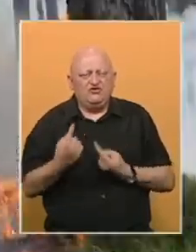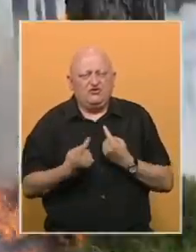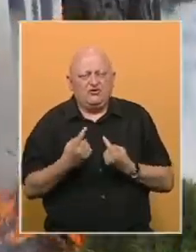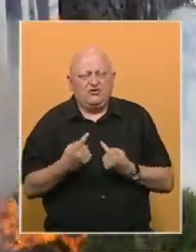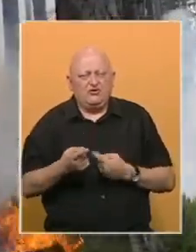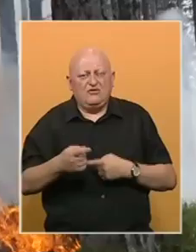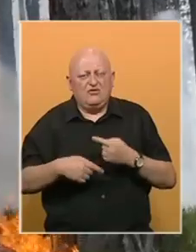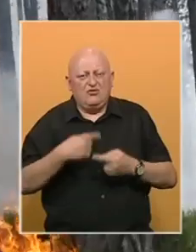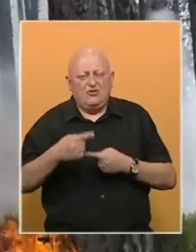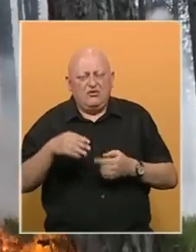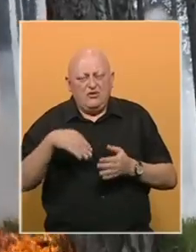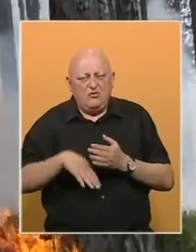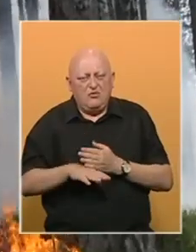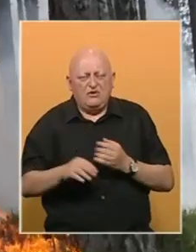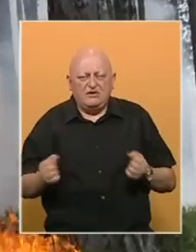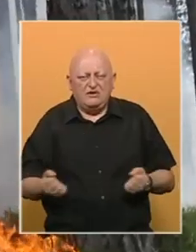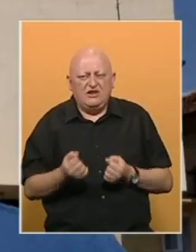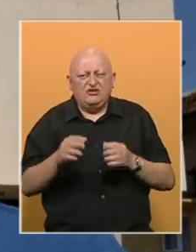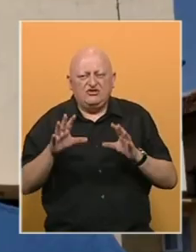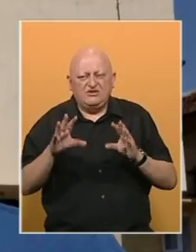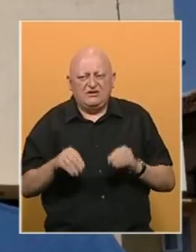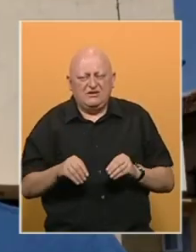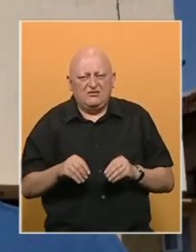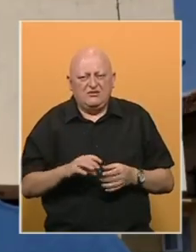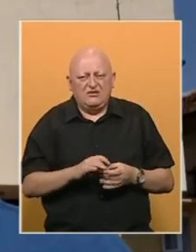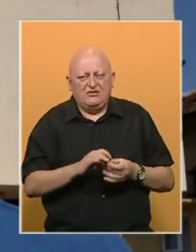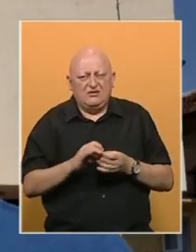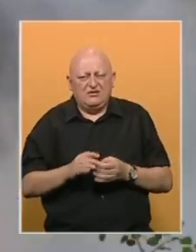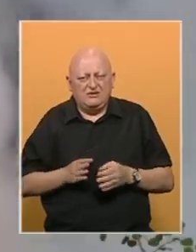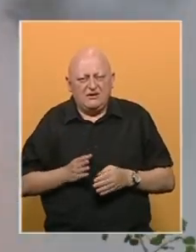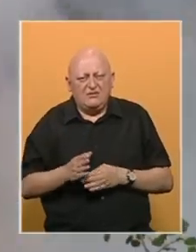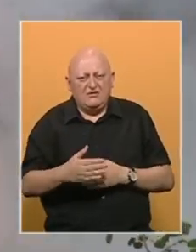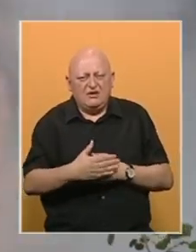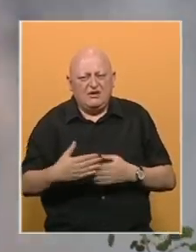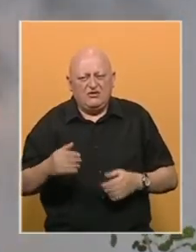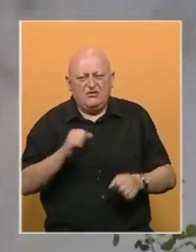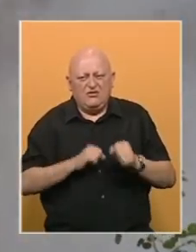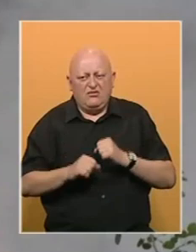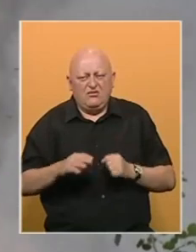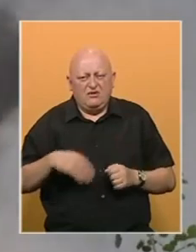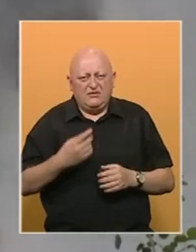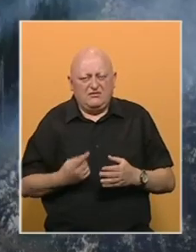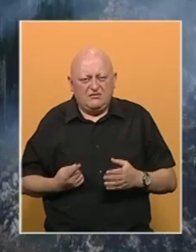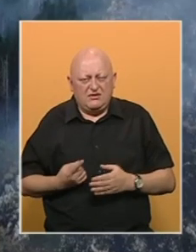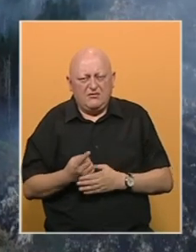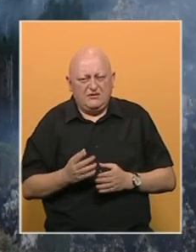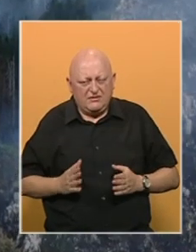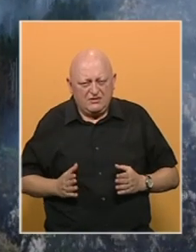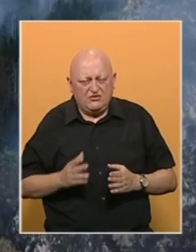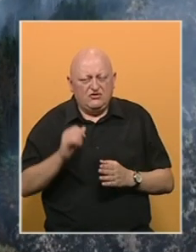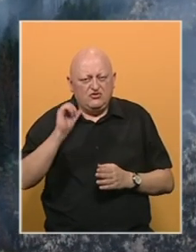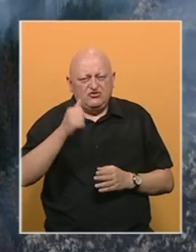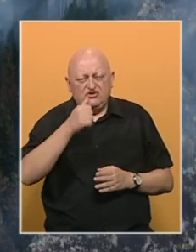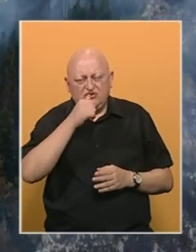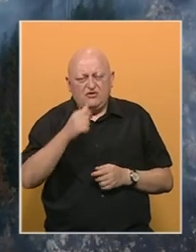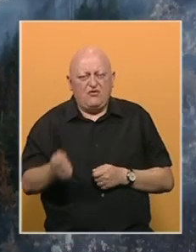je kombinovani nazemno podzemni, teško se gasi i stalno probija linije odbrane. Nakon probijanja puta, već od sutra